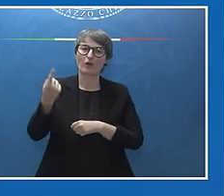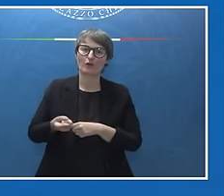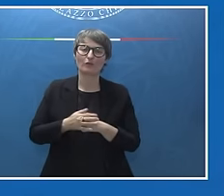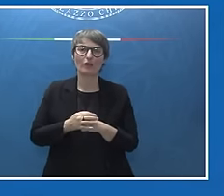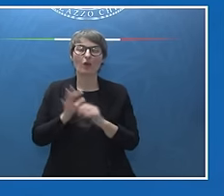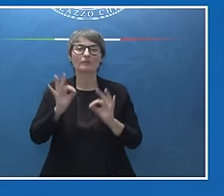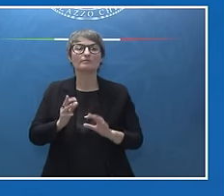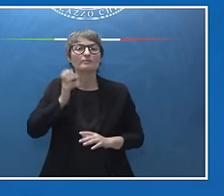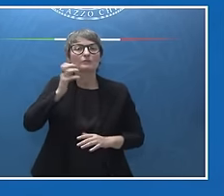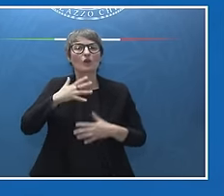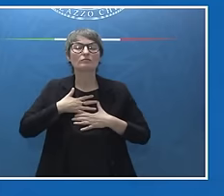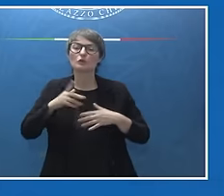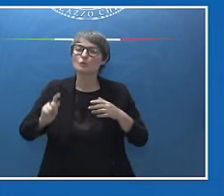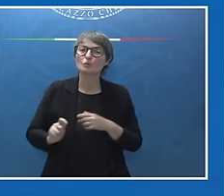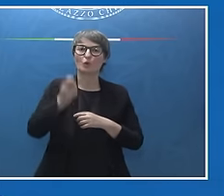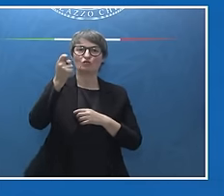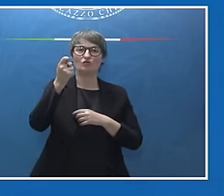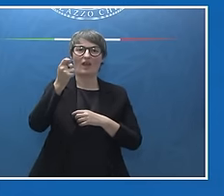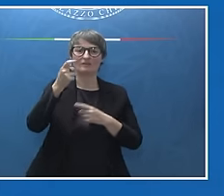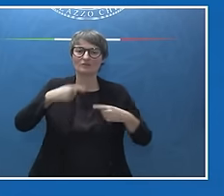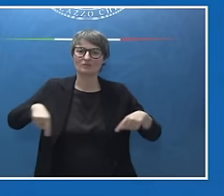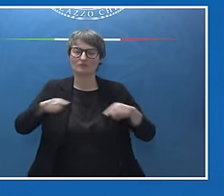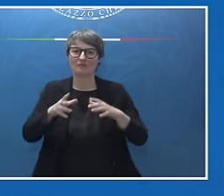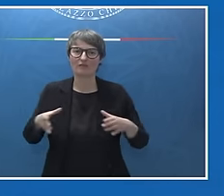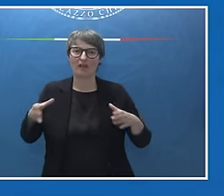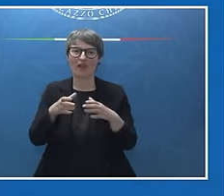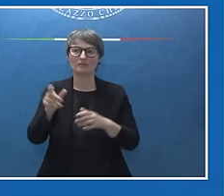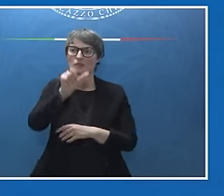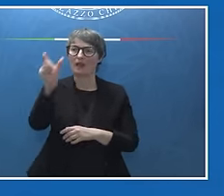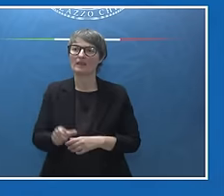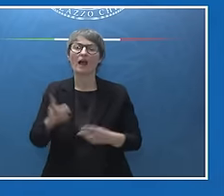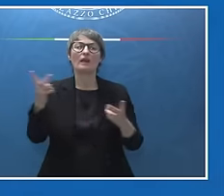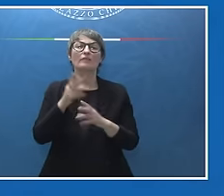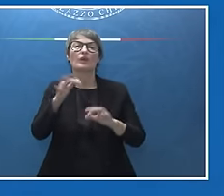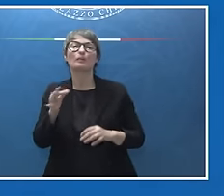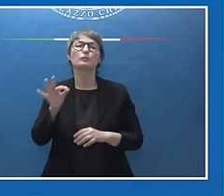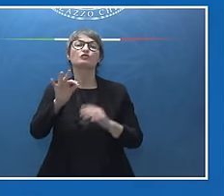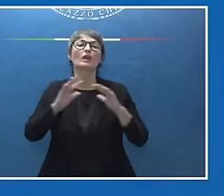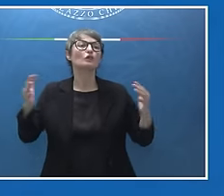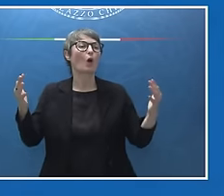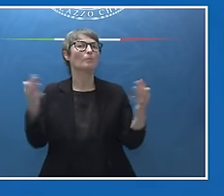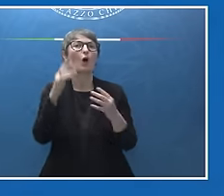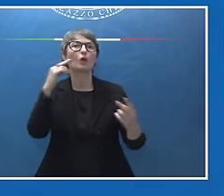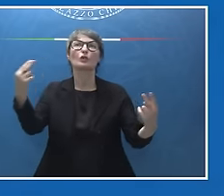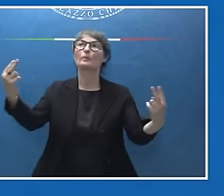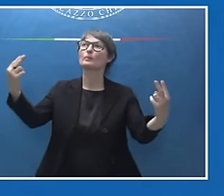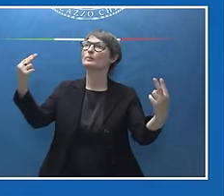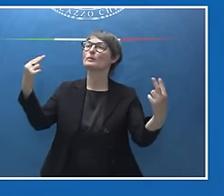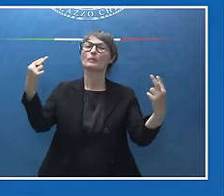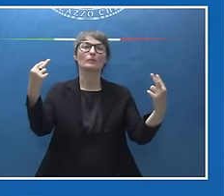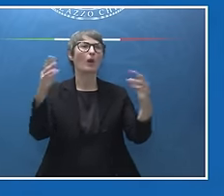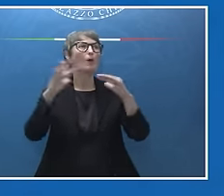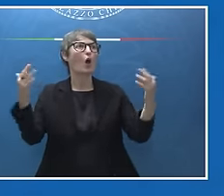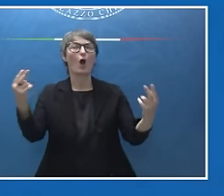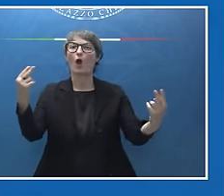successo di questo vertice. L'Italia in questi giorni è chiaramente stata al centro del mondo, gli occhi del mondo sono stati puntati su di noi, era